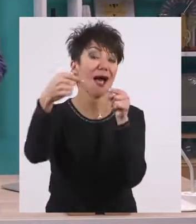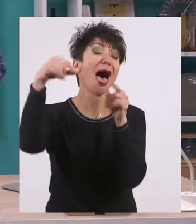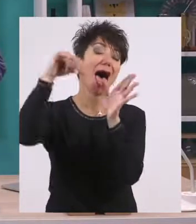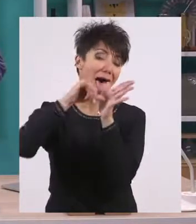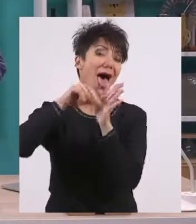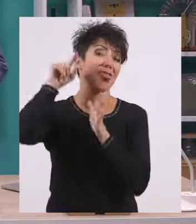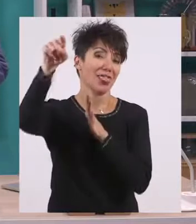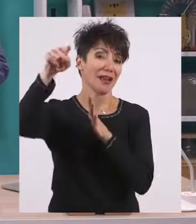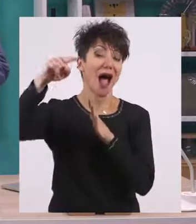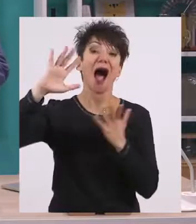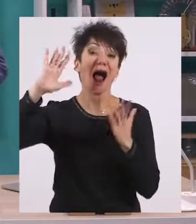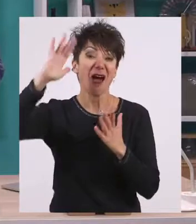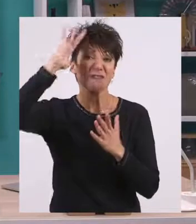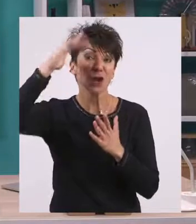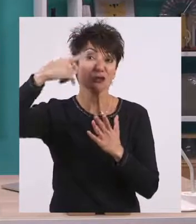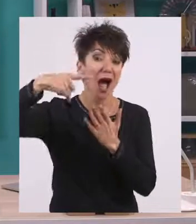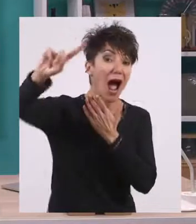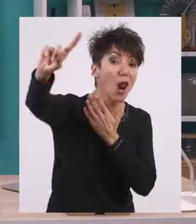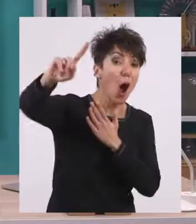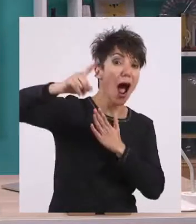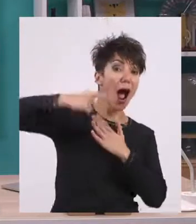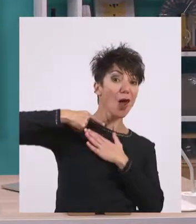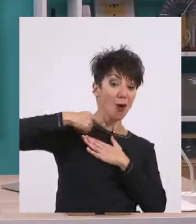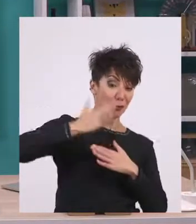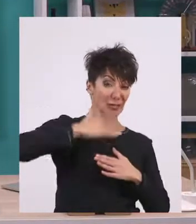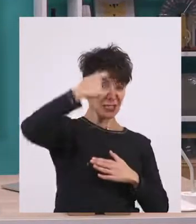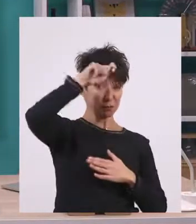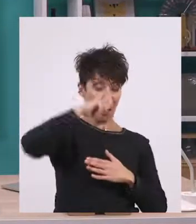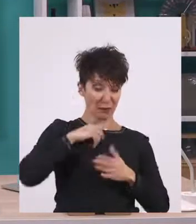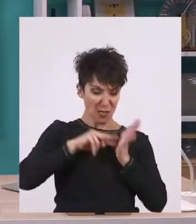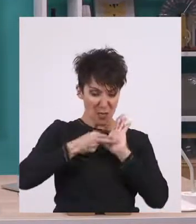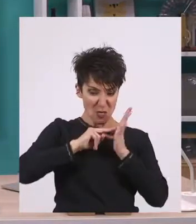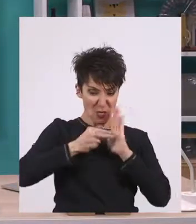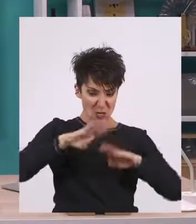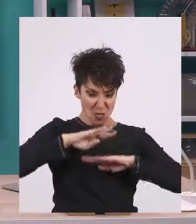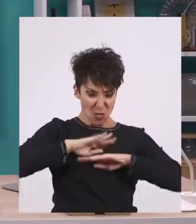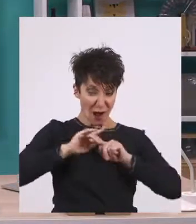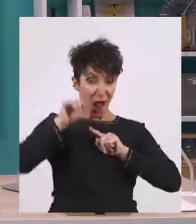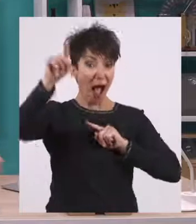Αθήνα. Αλλά αυτό αποτελεί θέμα για ένα μάθημα αργότερα.